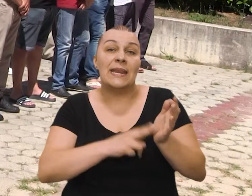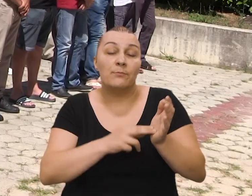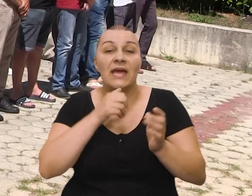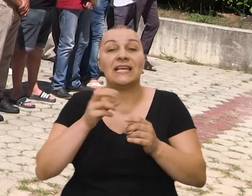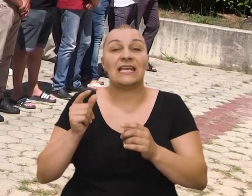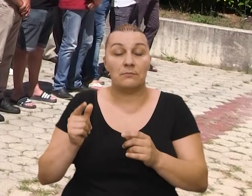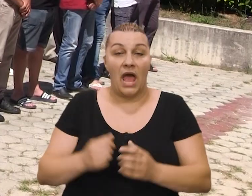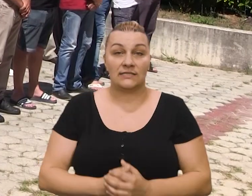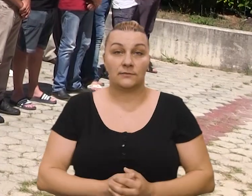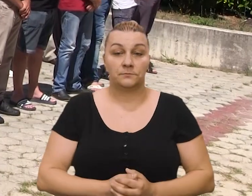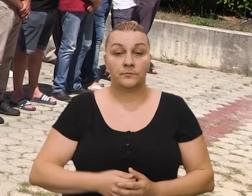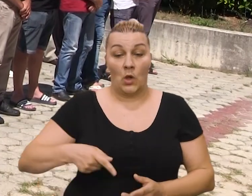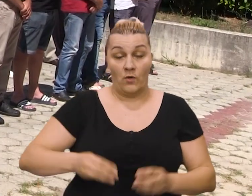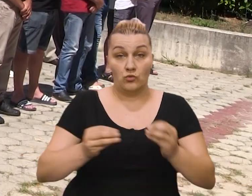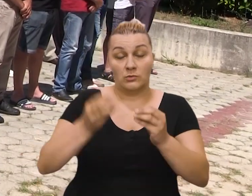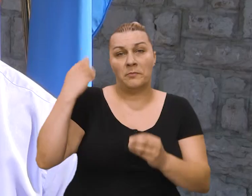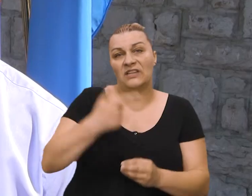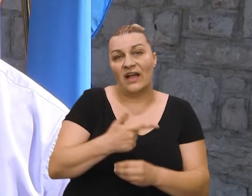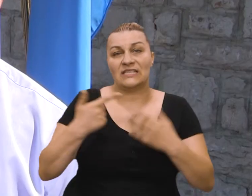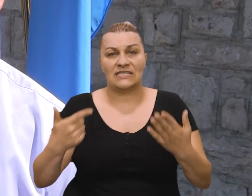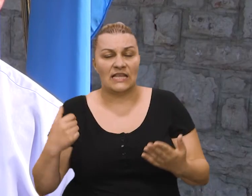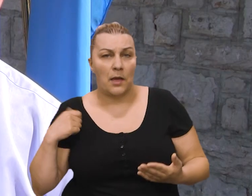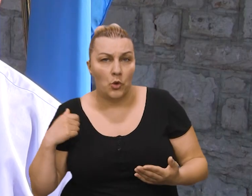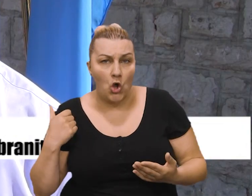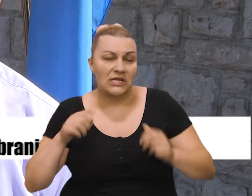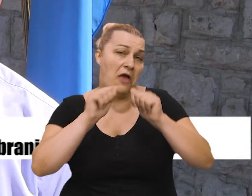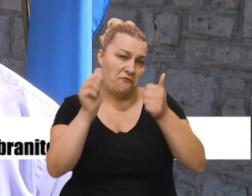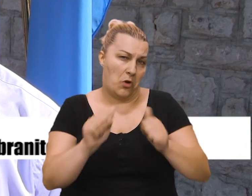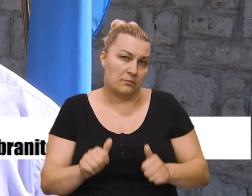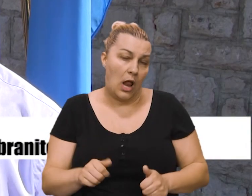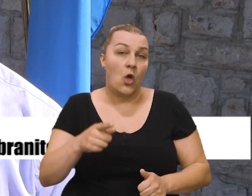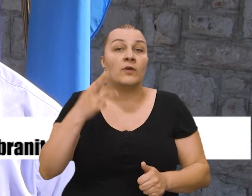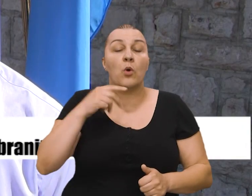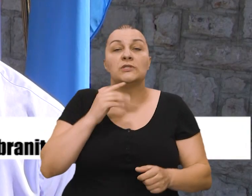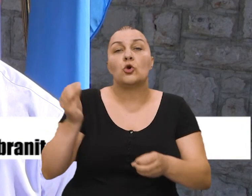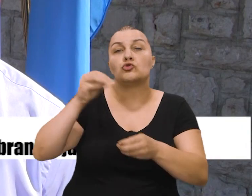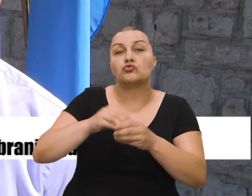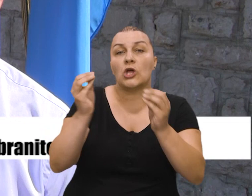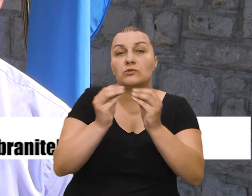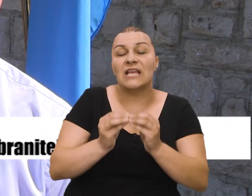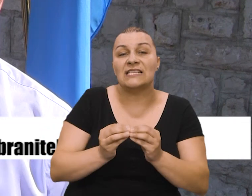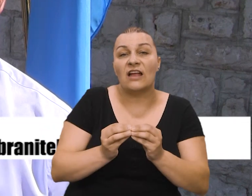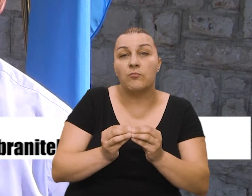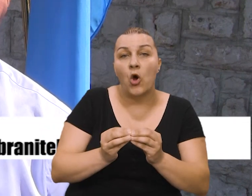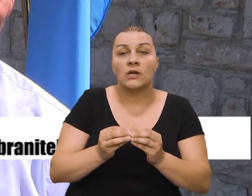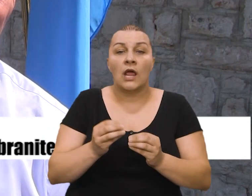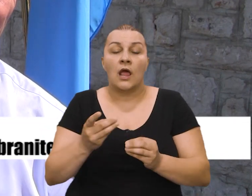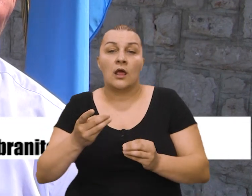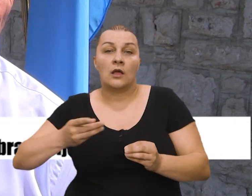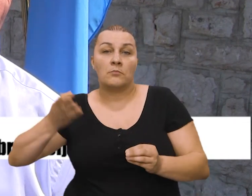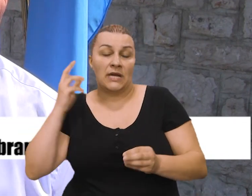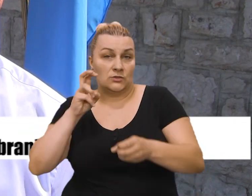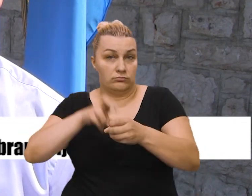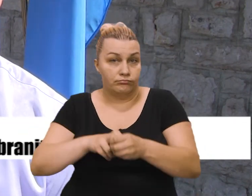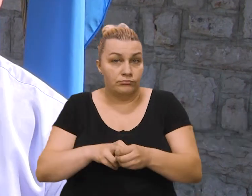Josipa Rimac. Ova bojna je ustrojena prije 27 godina formalno, pred da su ovo momci koji su ušli u sastav bojne bili kao dragovoljice od 90.